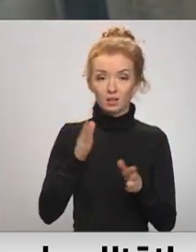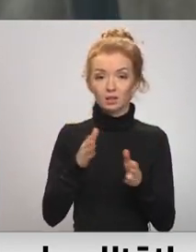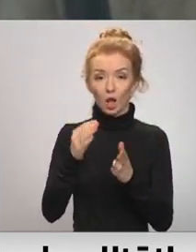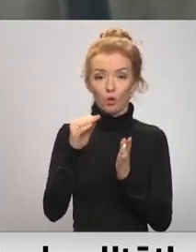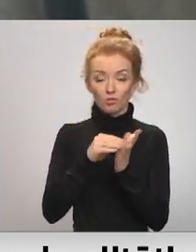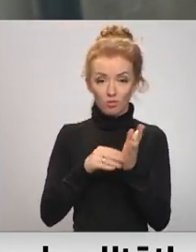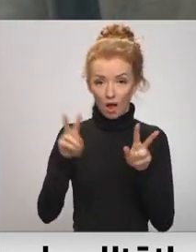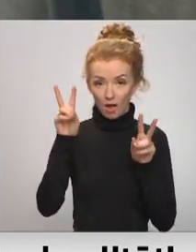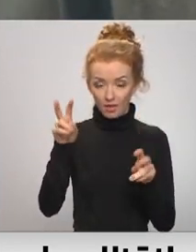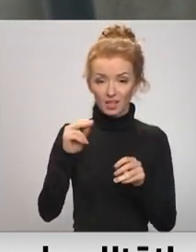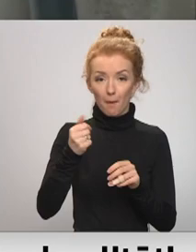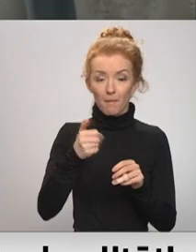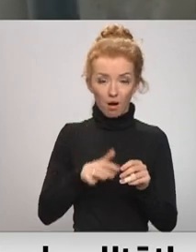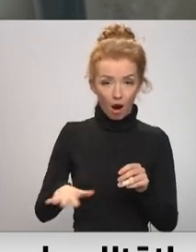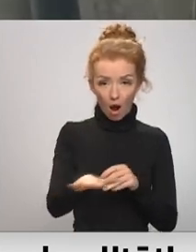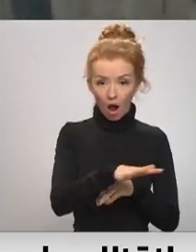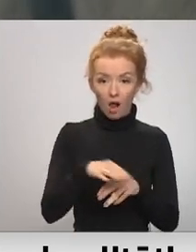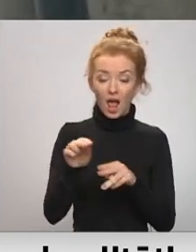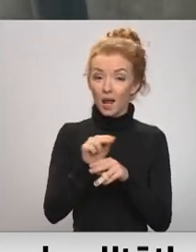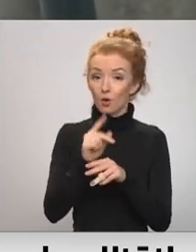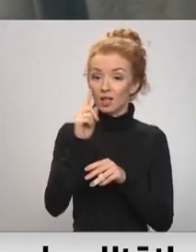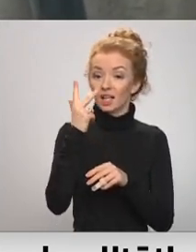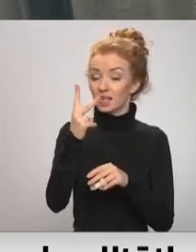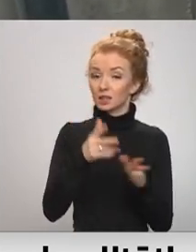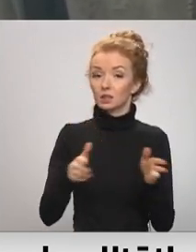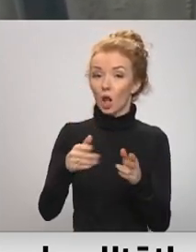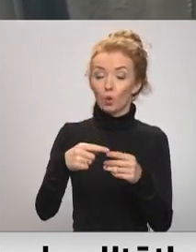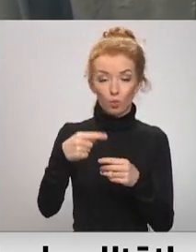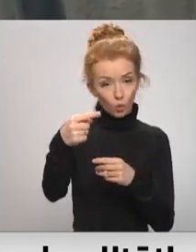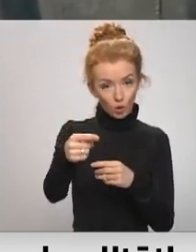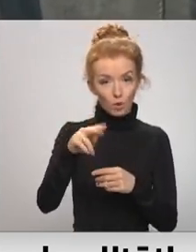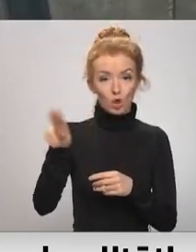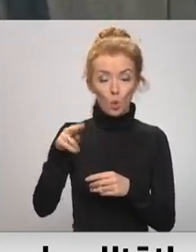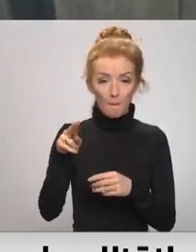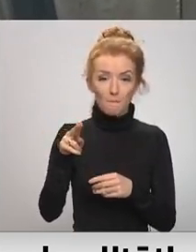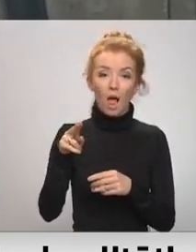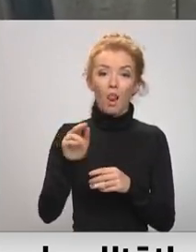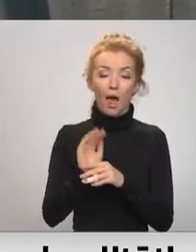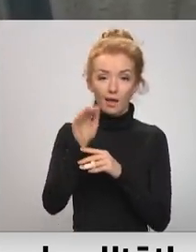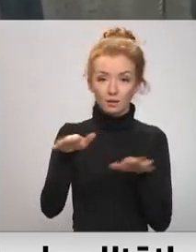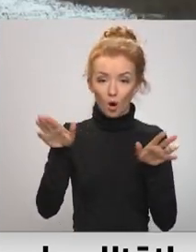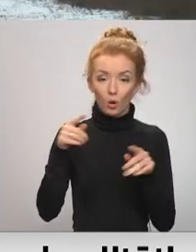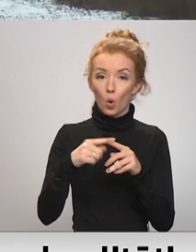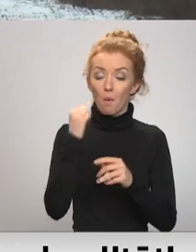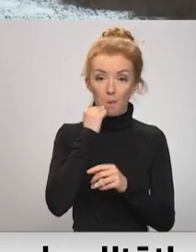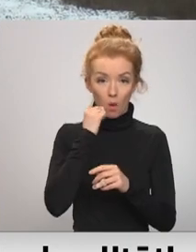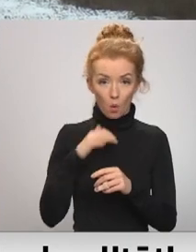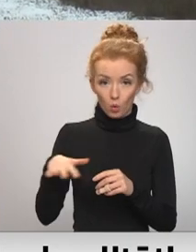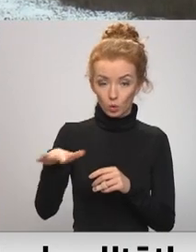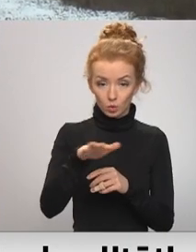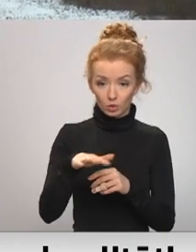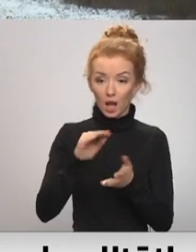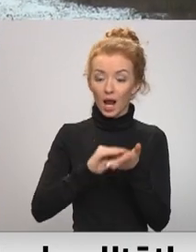Zemgals reģionā ar šādu metodu remontētu vien trīs ceļu posmi – dobeles, aizkrauklis un bausks novados. Kā rakstiskā